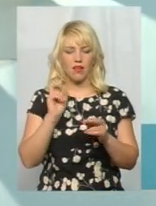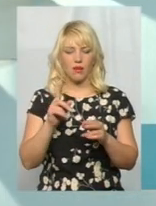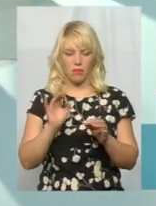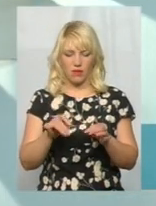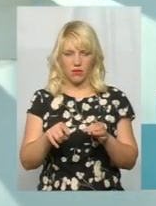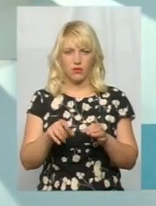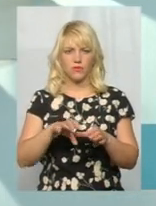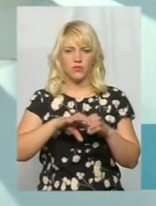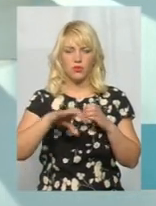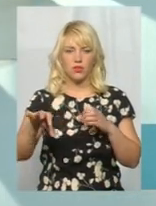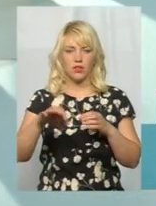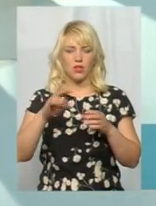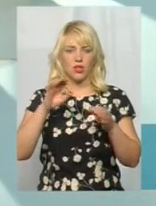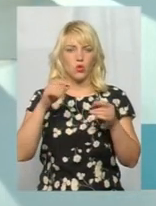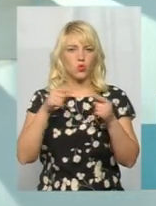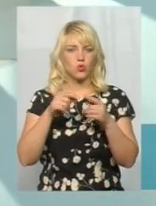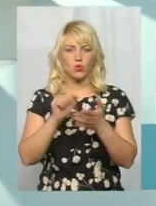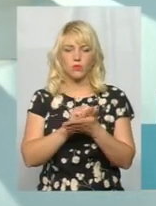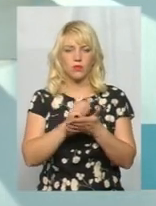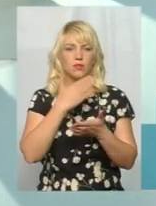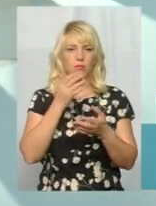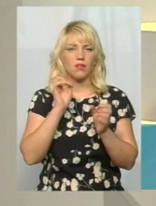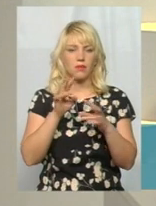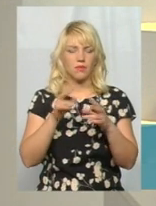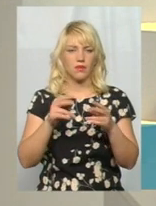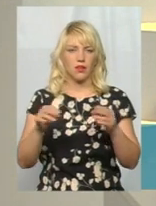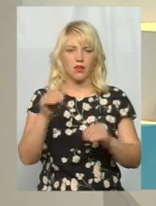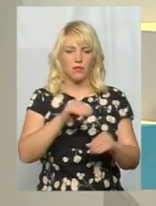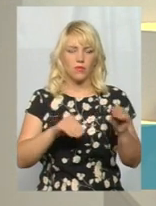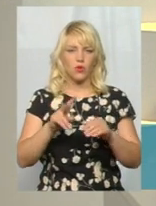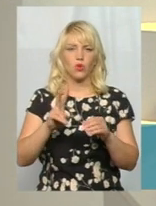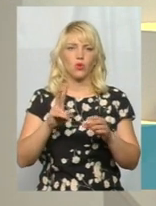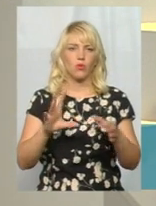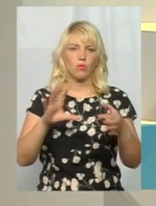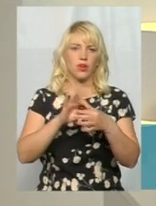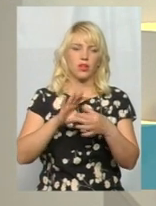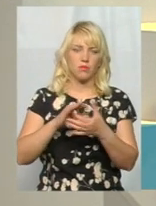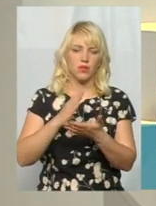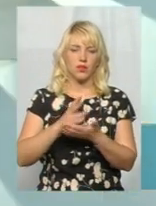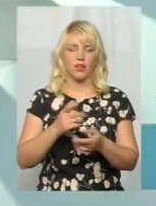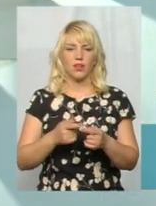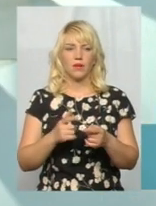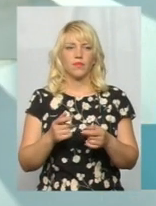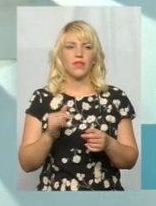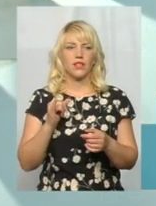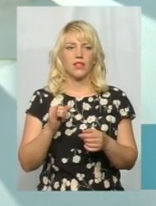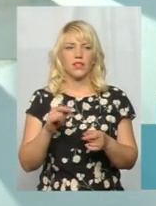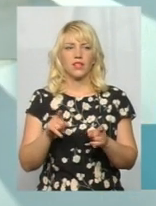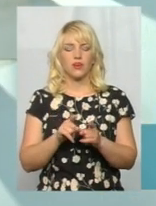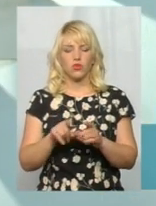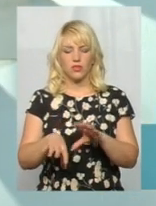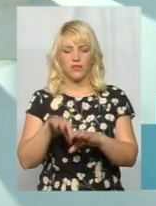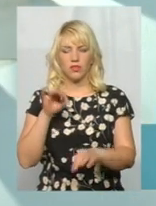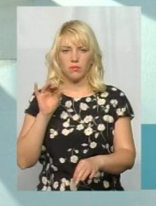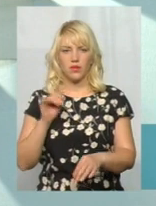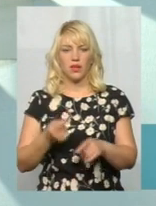і, мабуть, і приватні, якісь садеби і підприємства, і з території міста Красилова вода стікає. А також відібрали